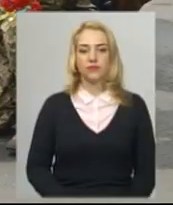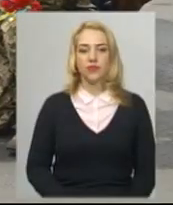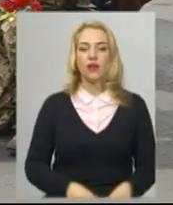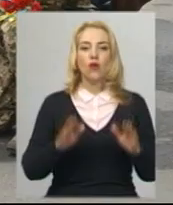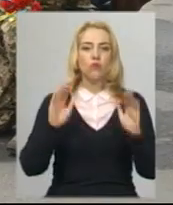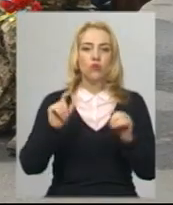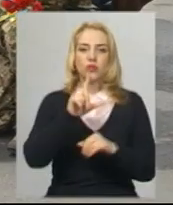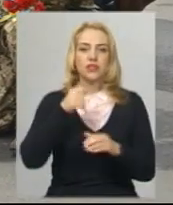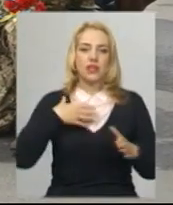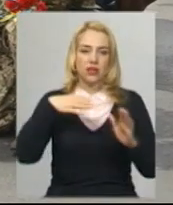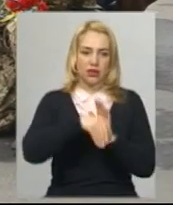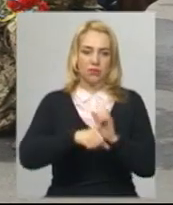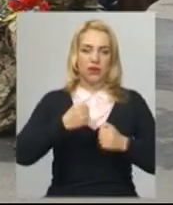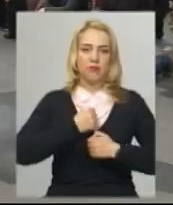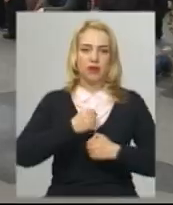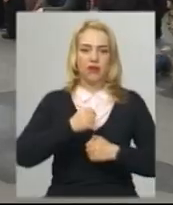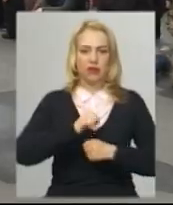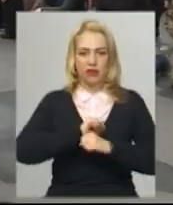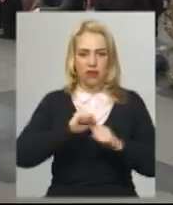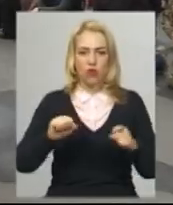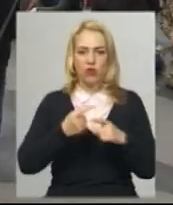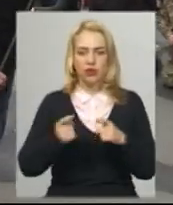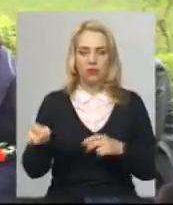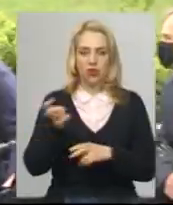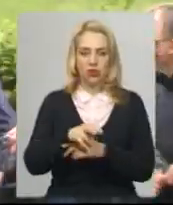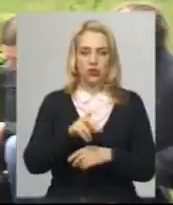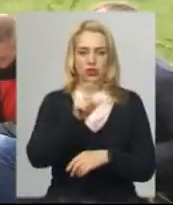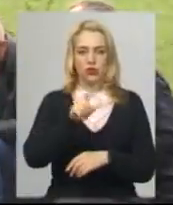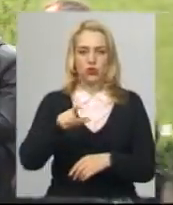Попрощатися із загиблим героєм прийшло понад три сотні жителів Славути.